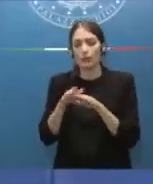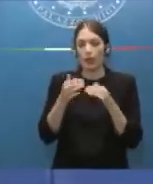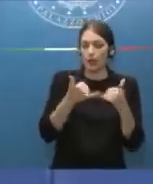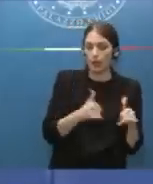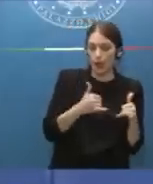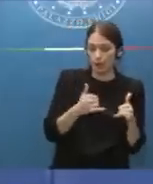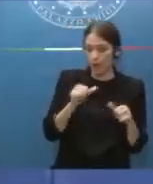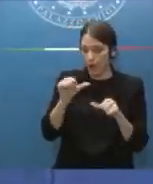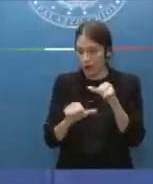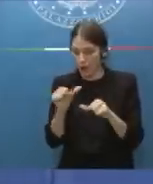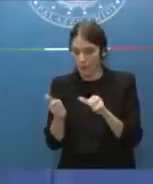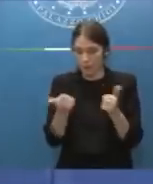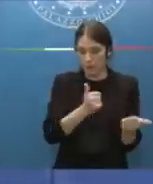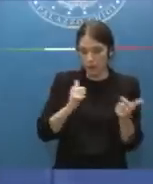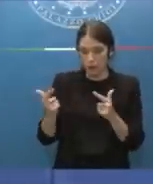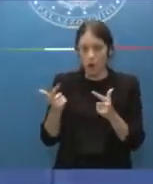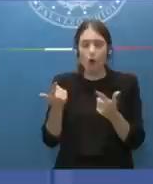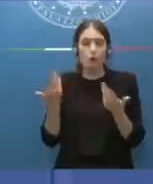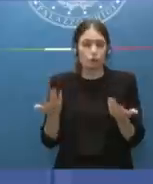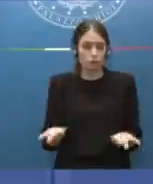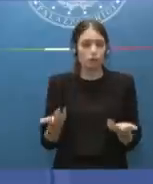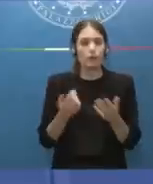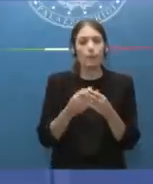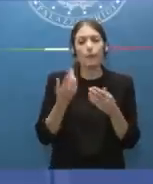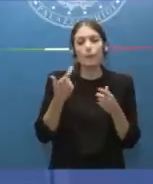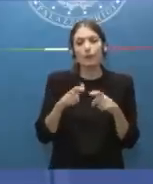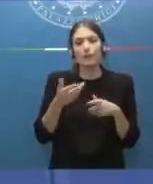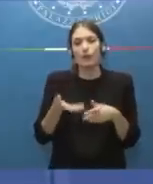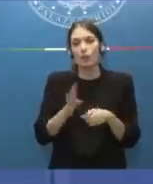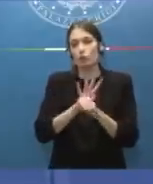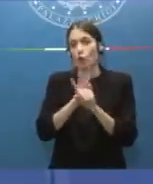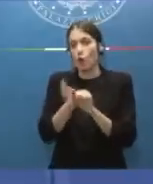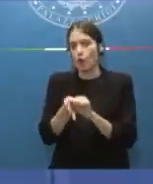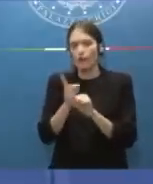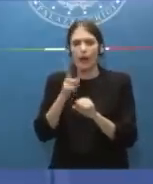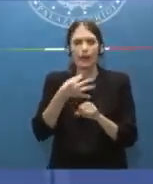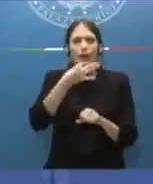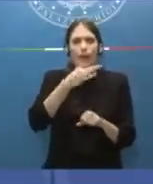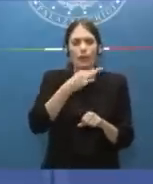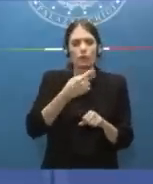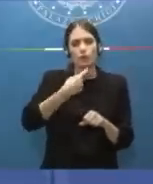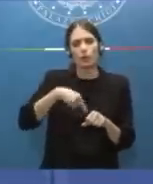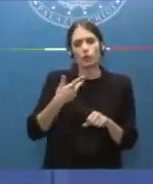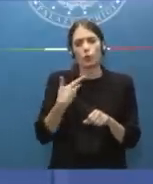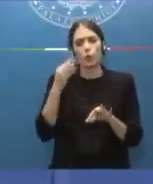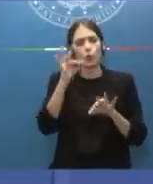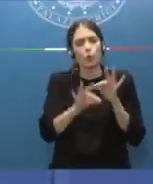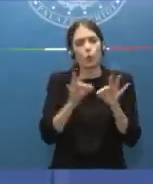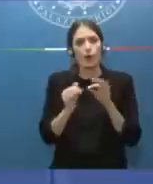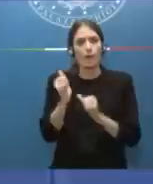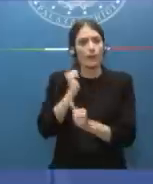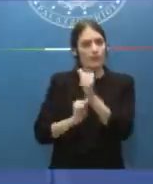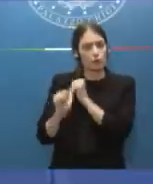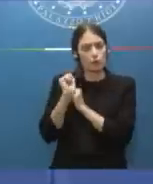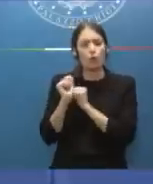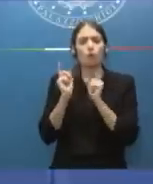diciamo ad oggi l'impatto che il Covid ha sulle nostre, anche per la capacità che abbiamo di curarlo, di prevenirlo.